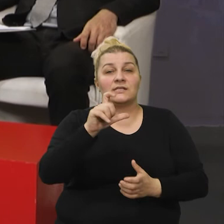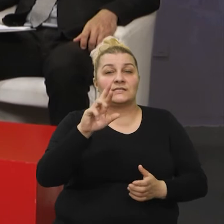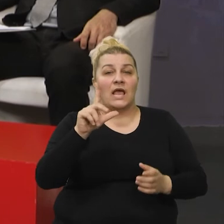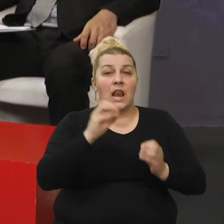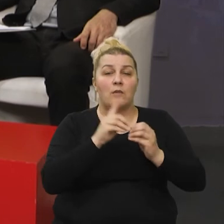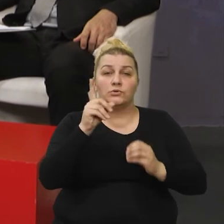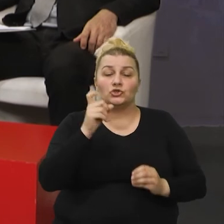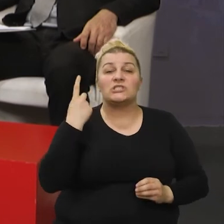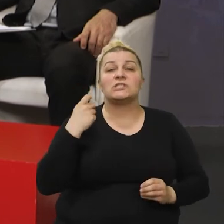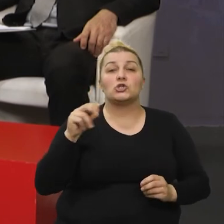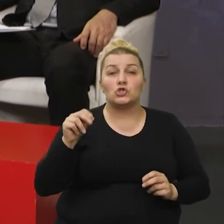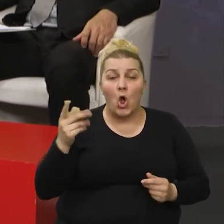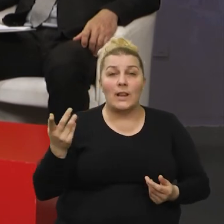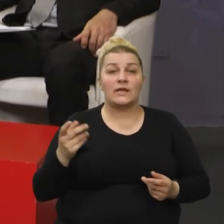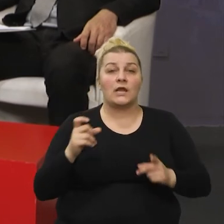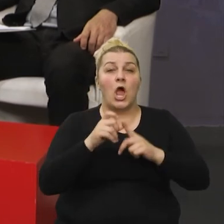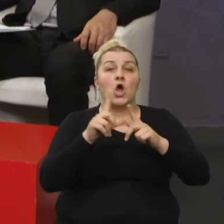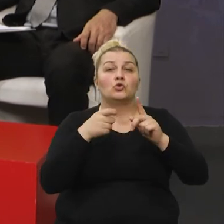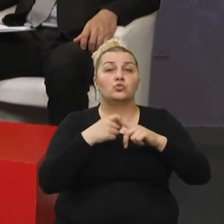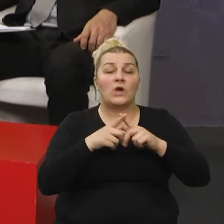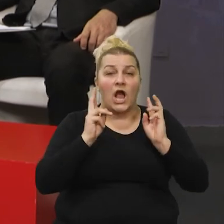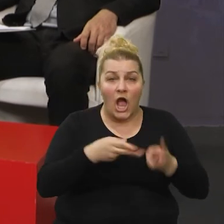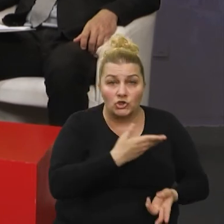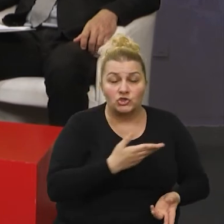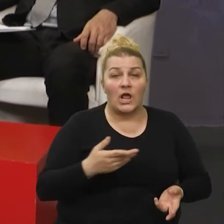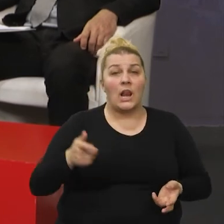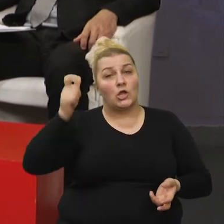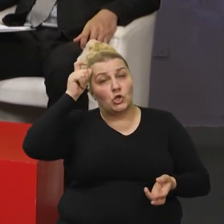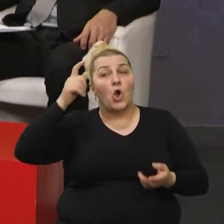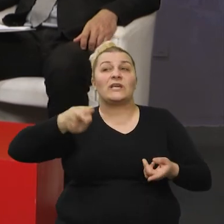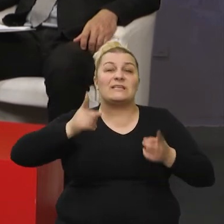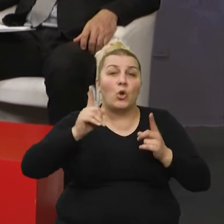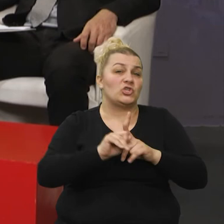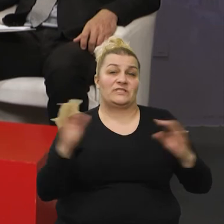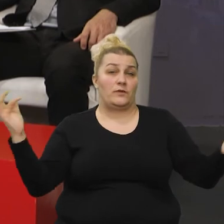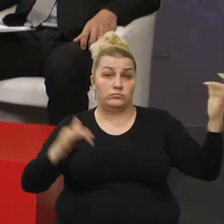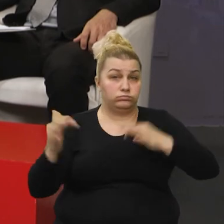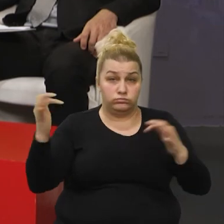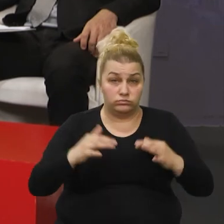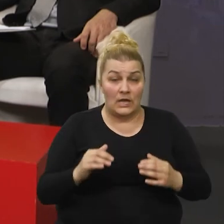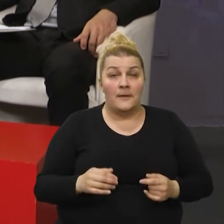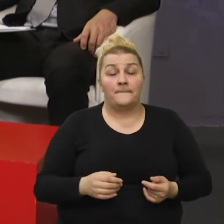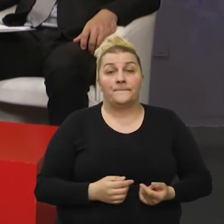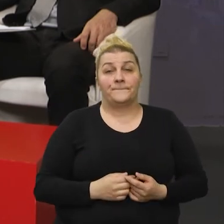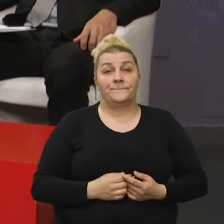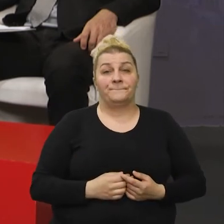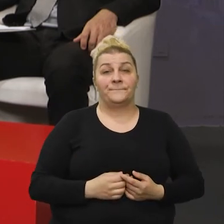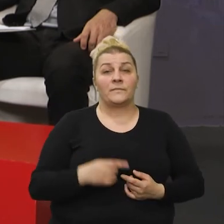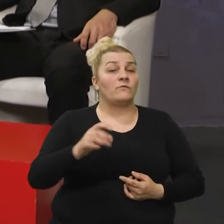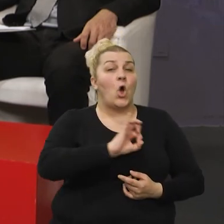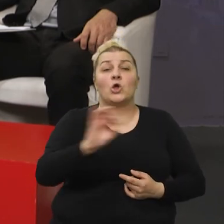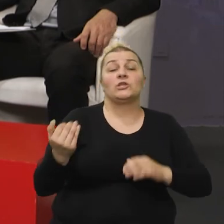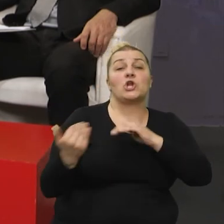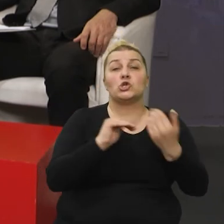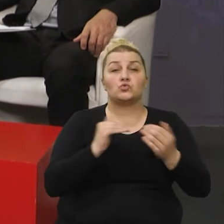Solina, Ljube Duke iz Kaštela, Trogira, Imoćan i vaši prijatelji. Jedna odlična